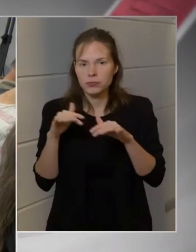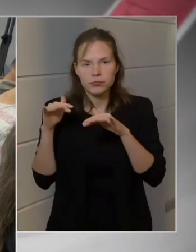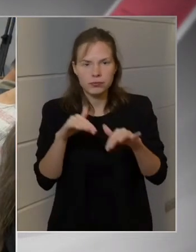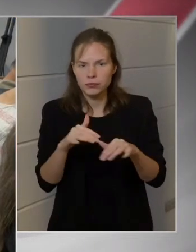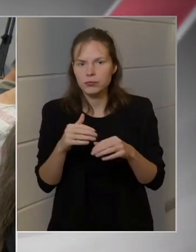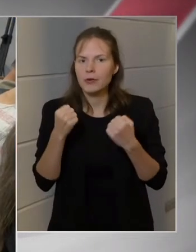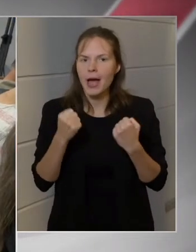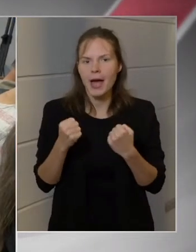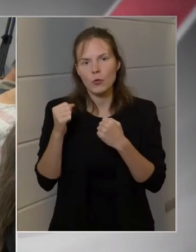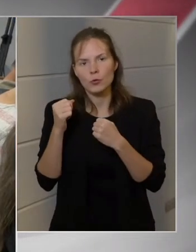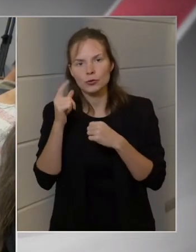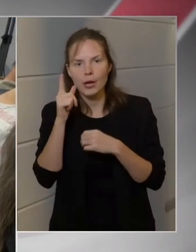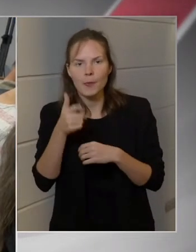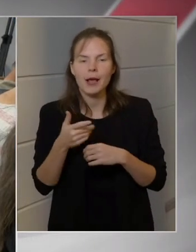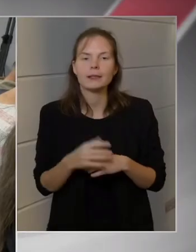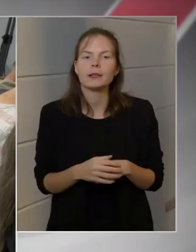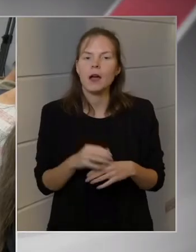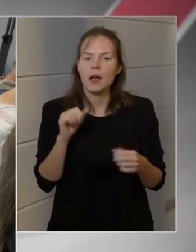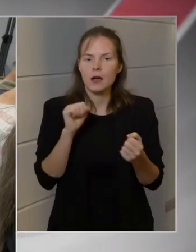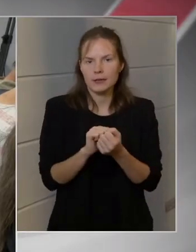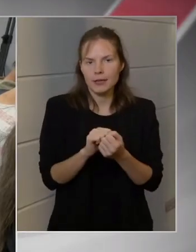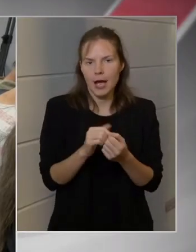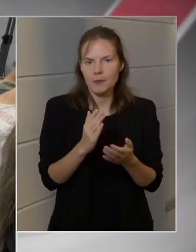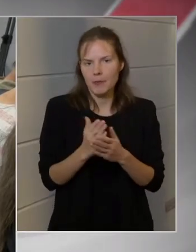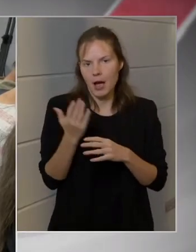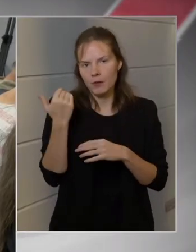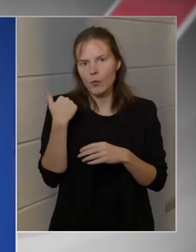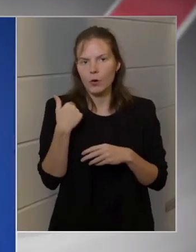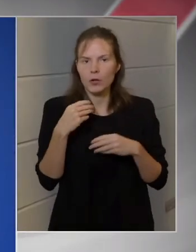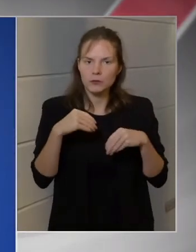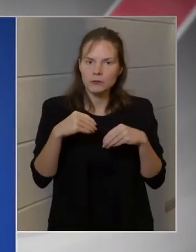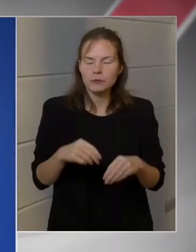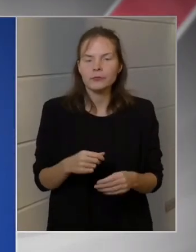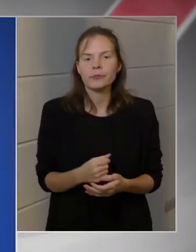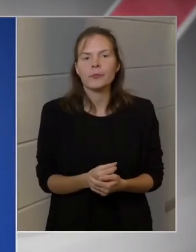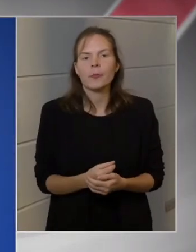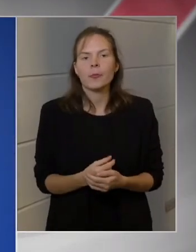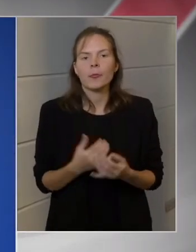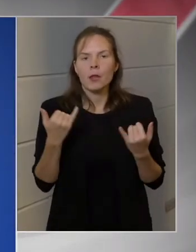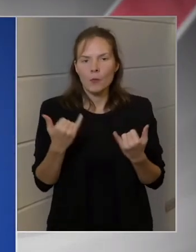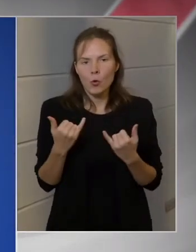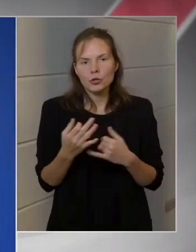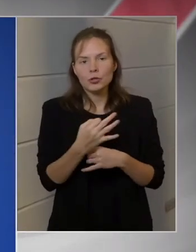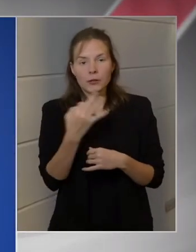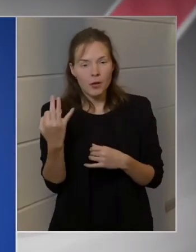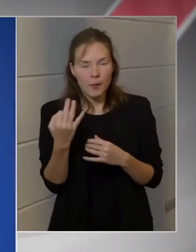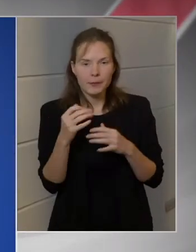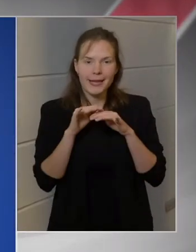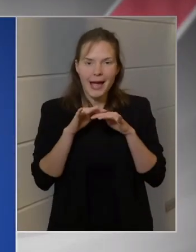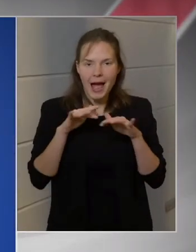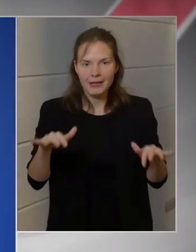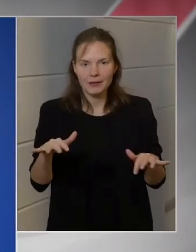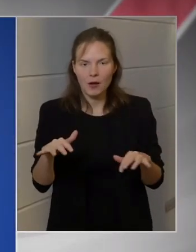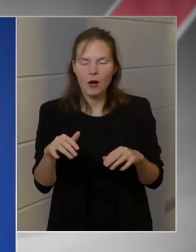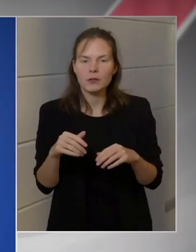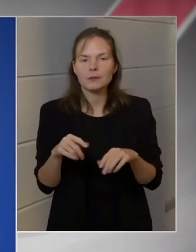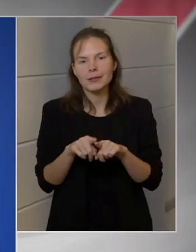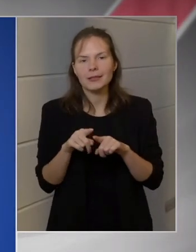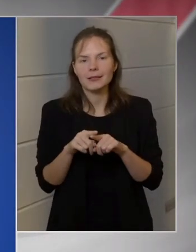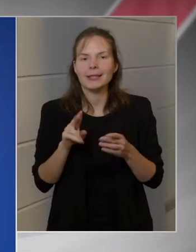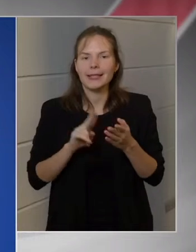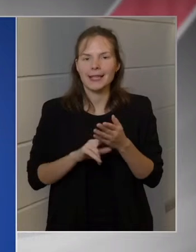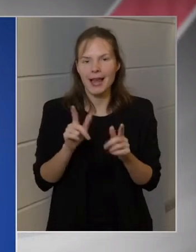számokat már korábban is idéztem, de azt tudom mondani, hogy most a napi átlag az illegális